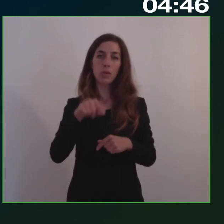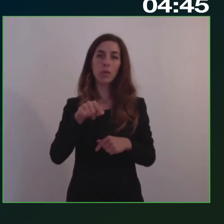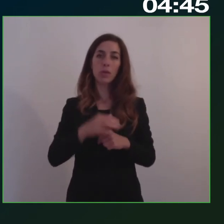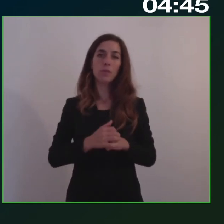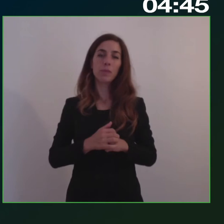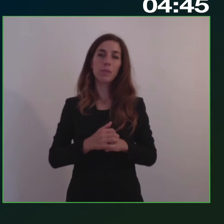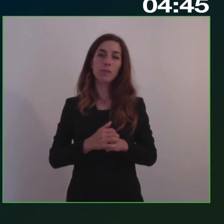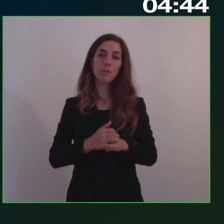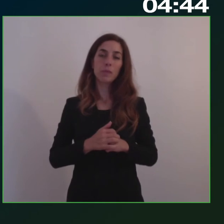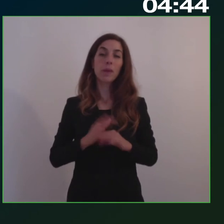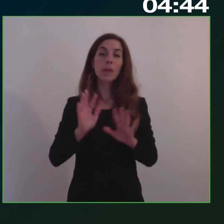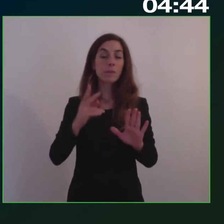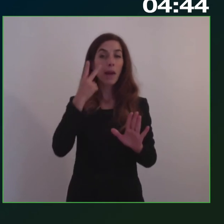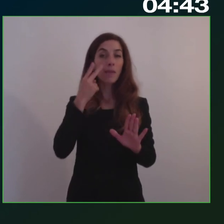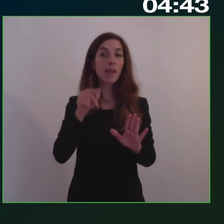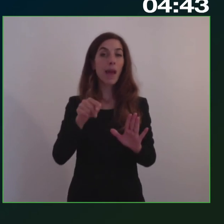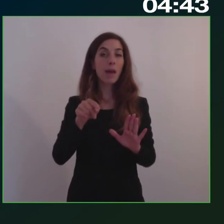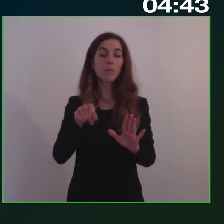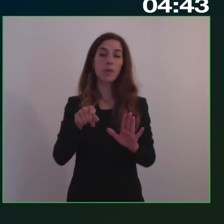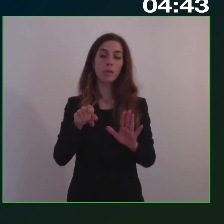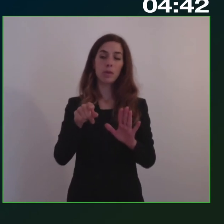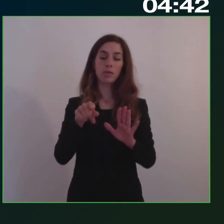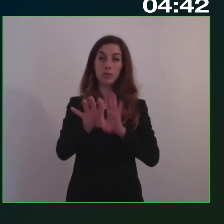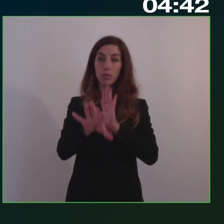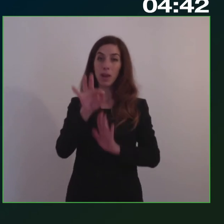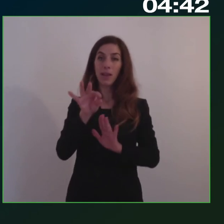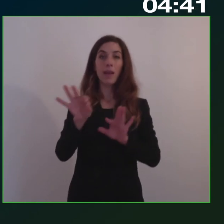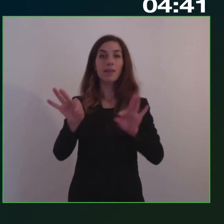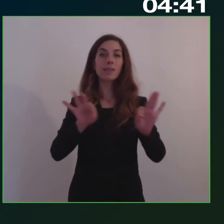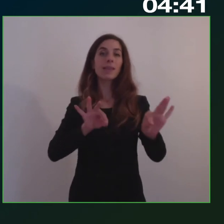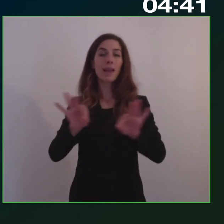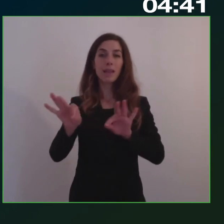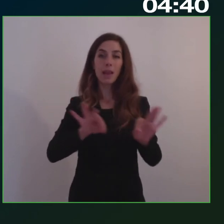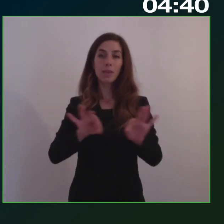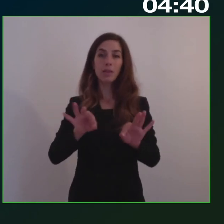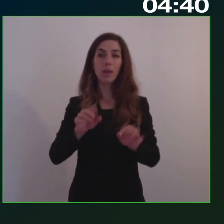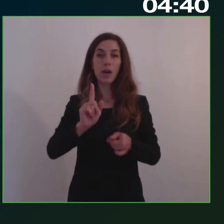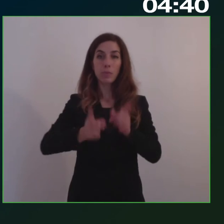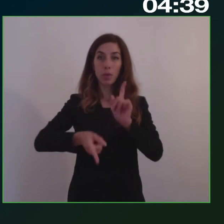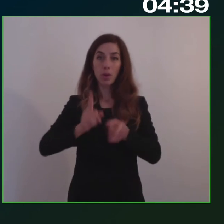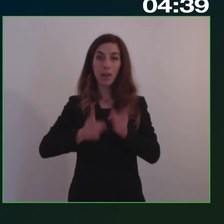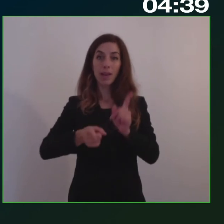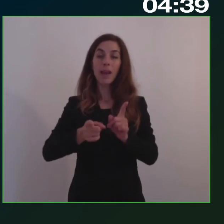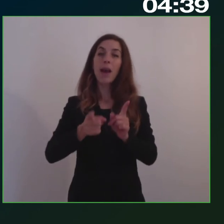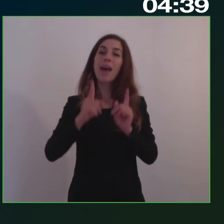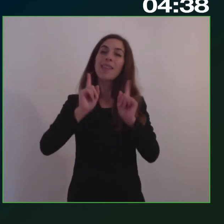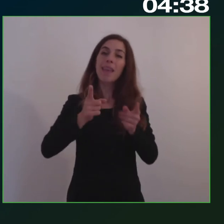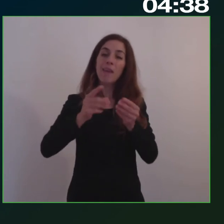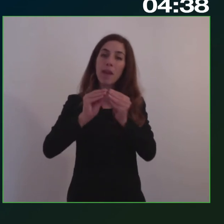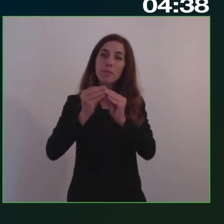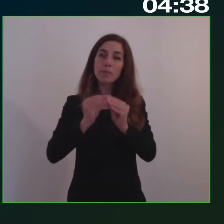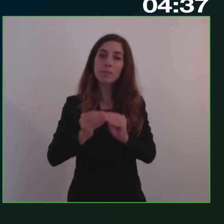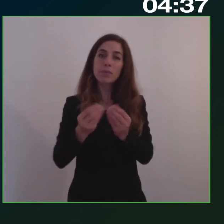strategica, questa scelta politica si deve declinare per essere efficace. Non è semplice,